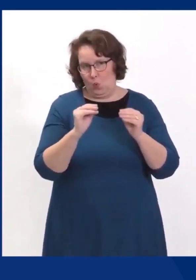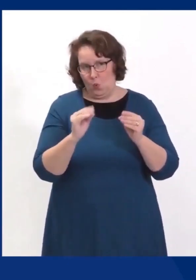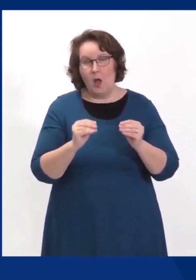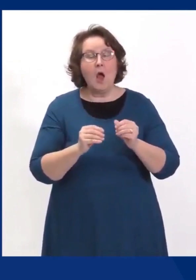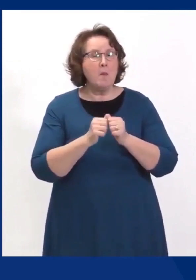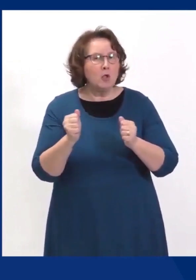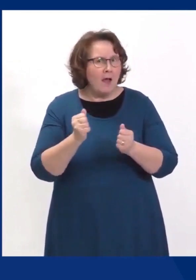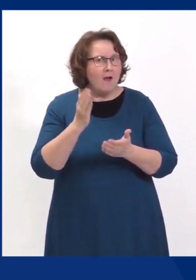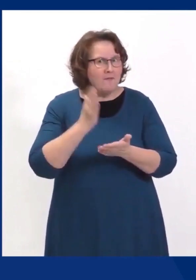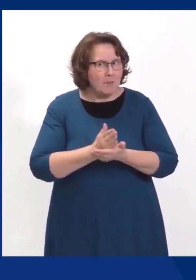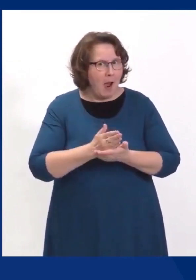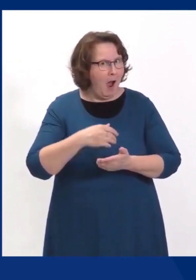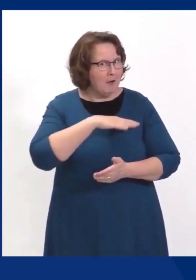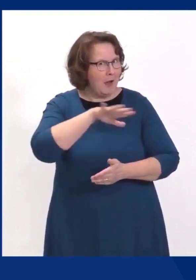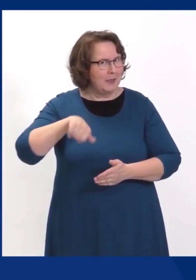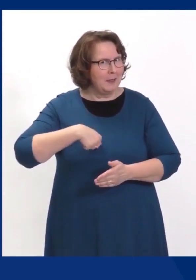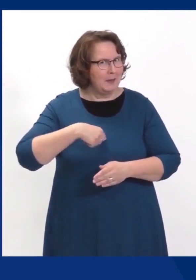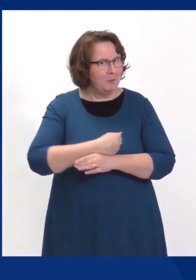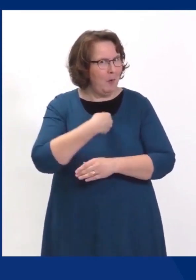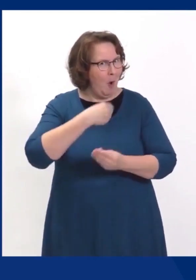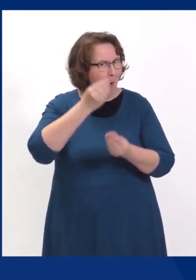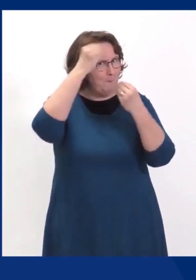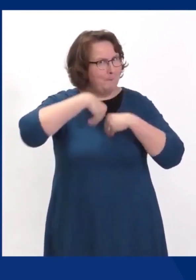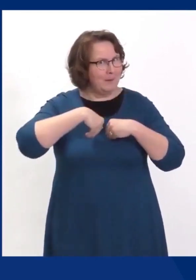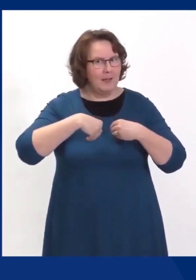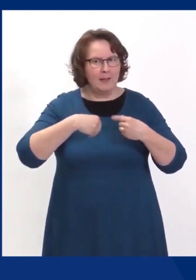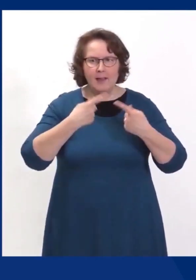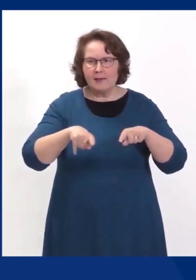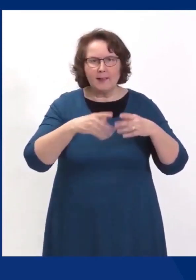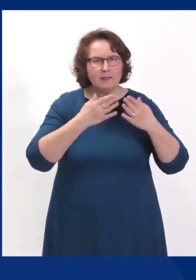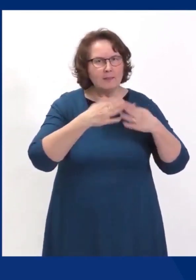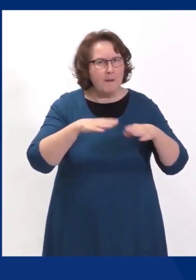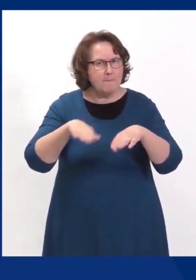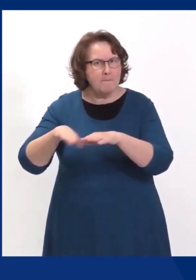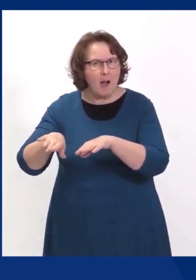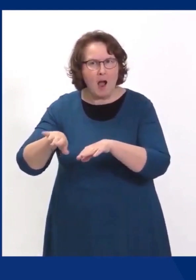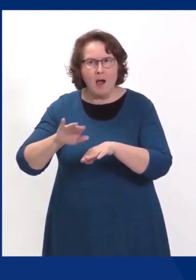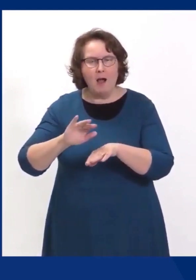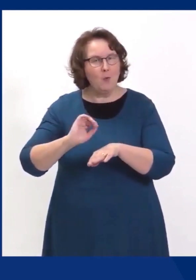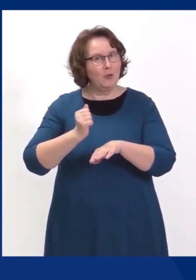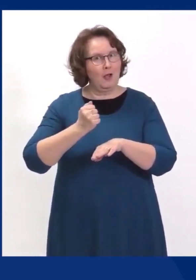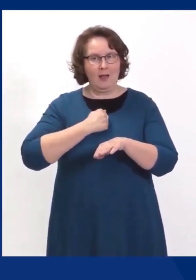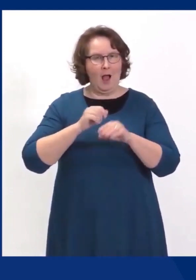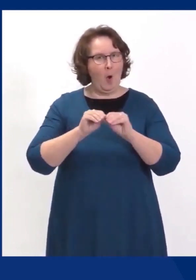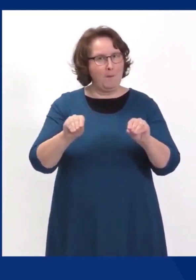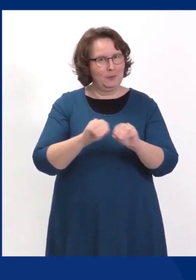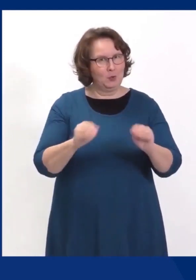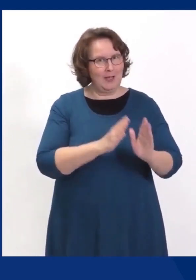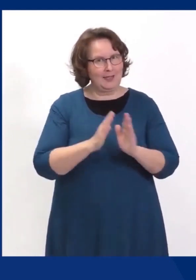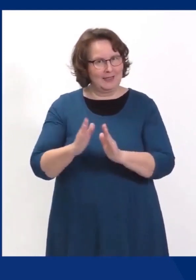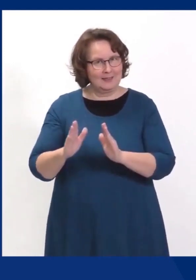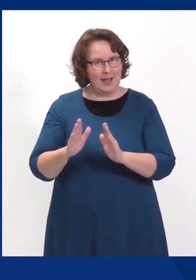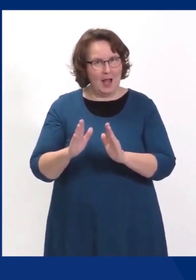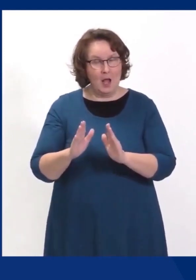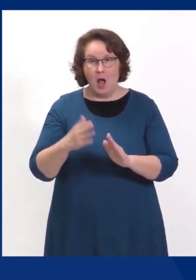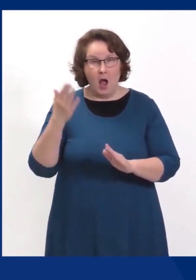niin, että me kaikki opitaan aika paljon siitä, millä eri tavoilla voidaan opetusta järjestää. Me ei olla